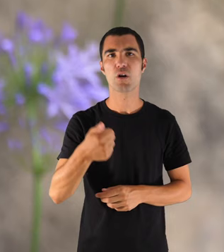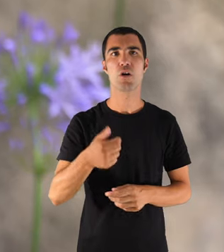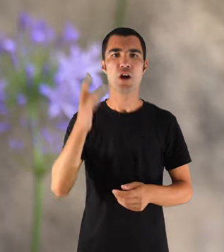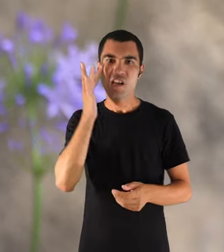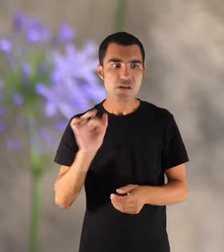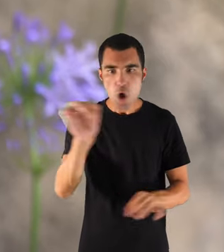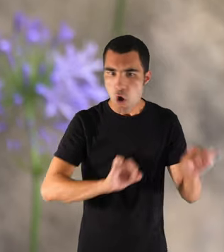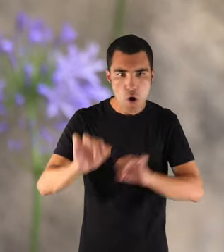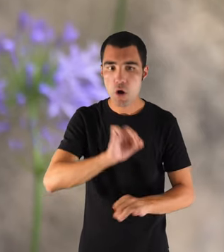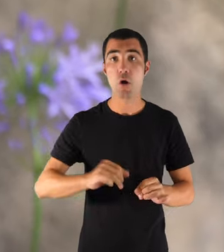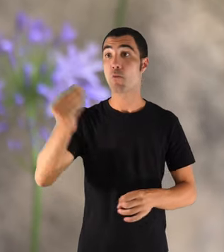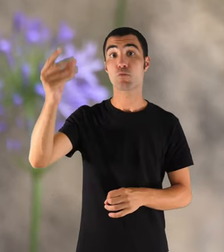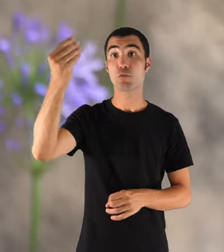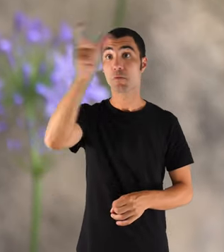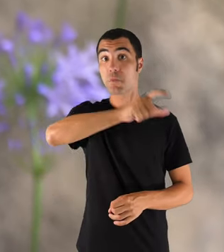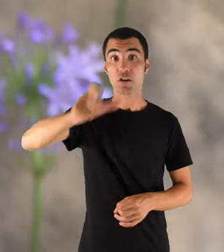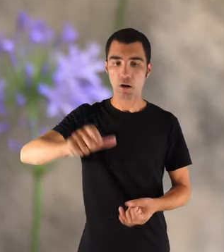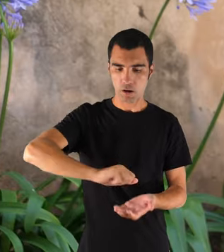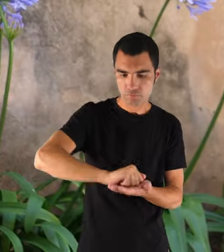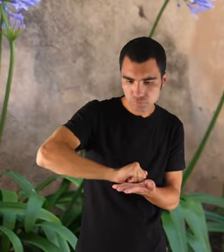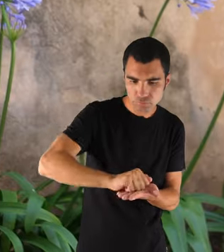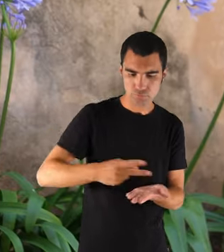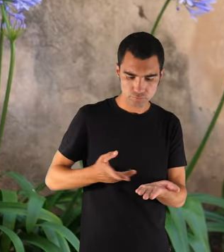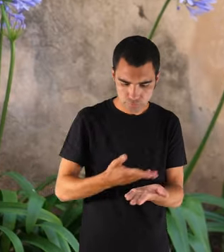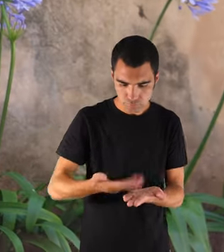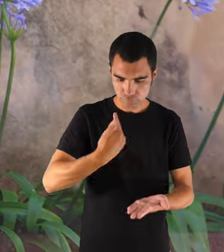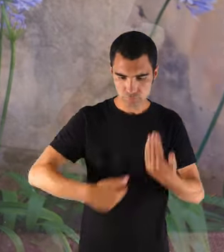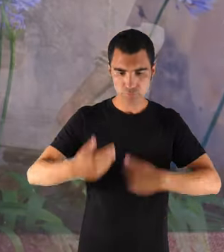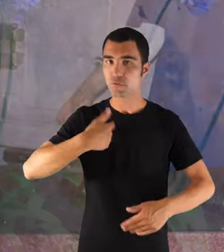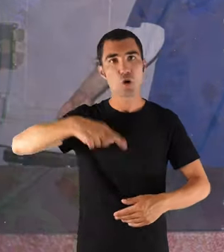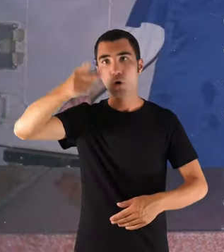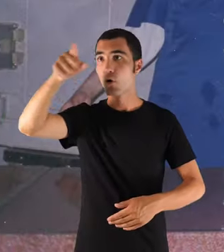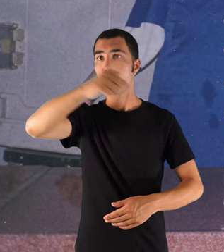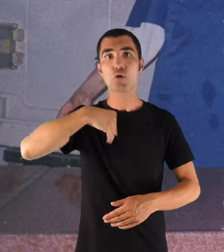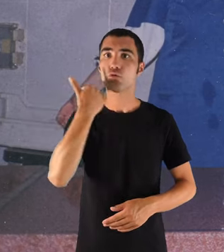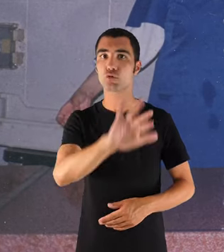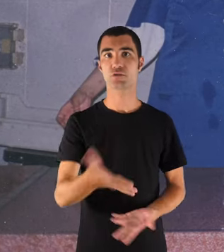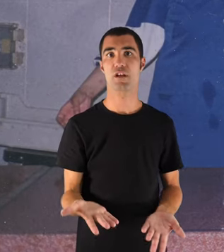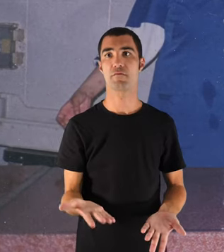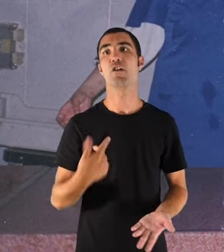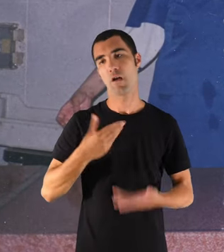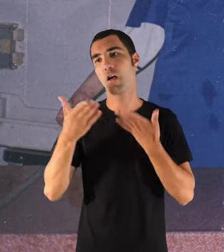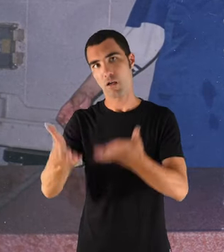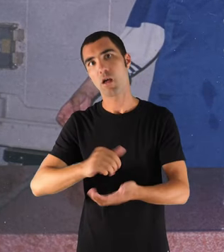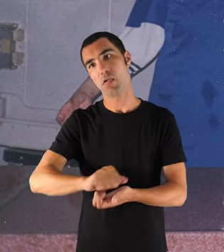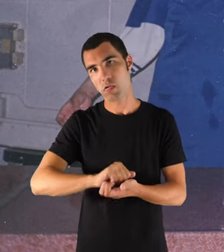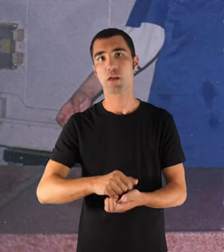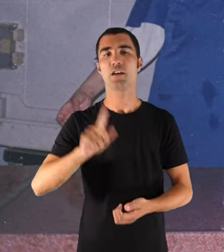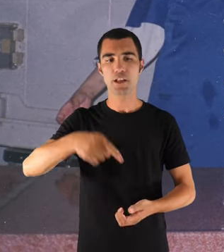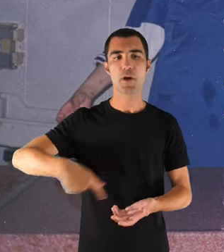hi ha molta de gent que no el sap fer ni net en espèix. Vaig fer una enzimada ben grossa i